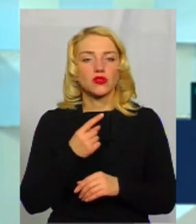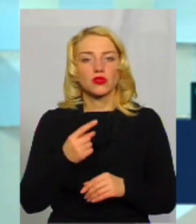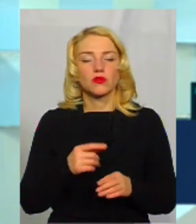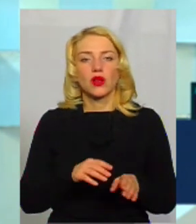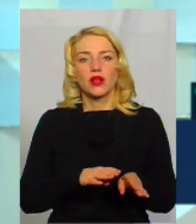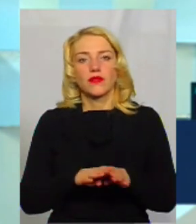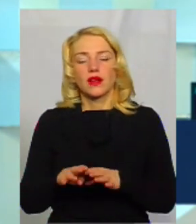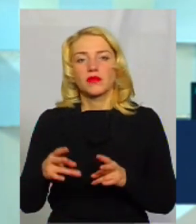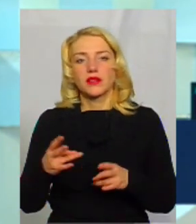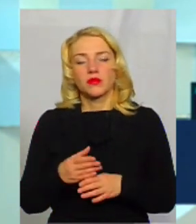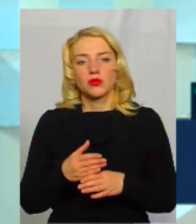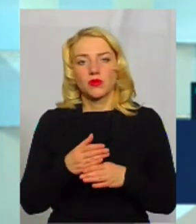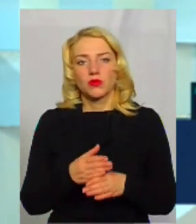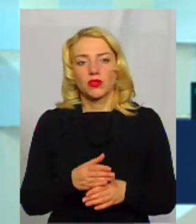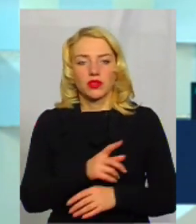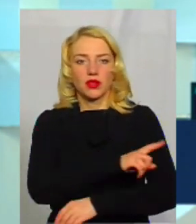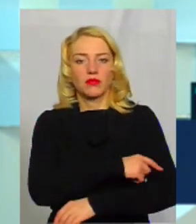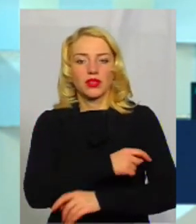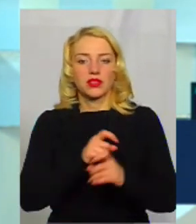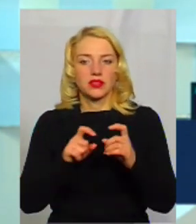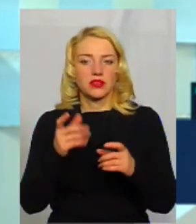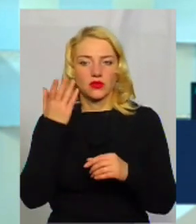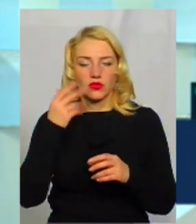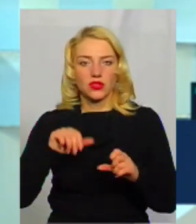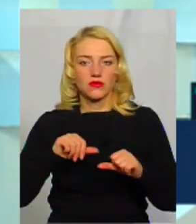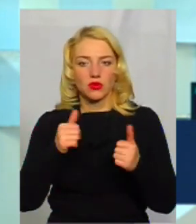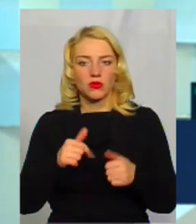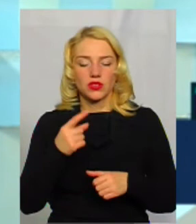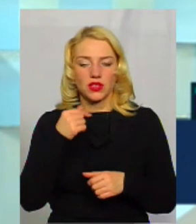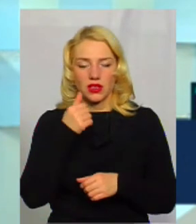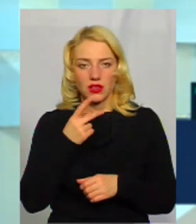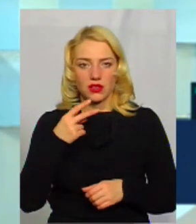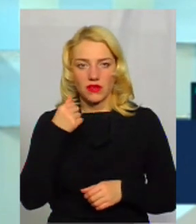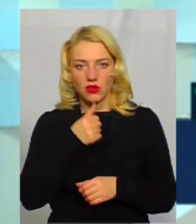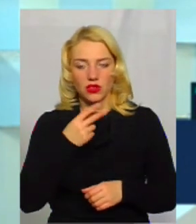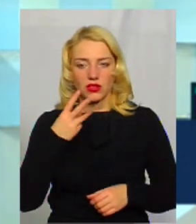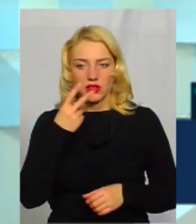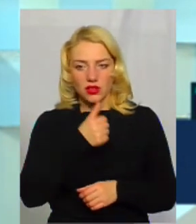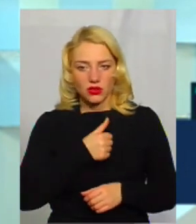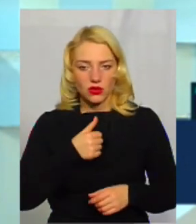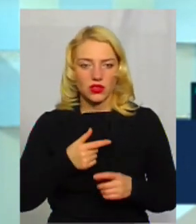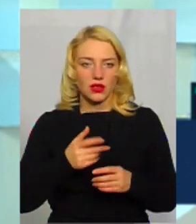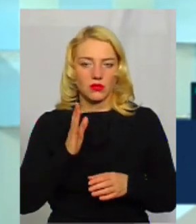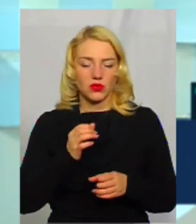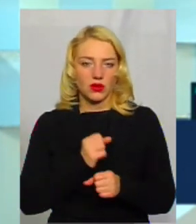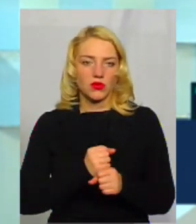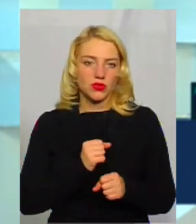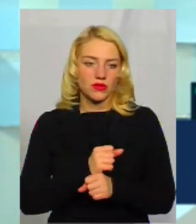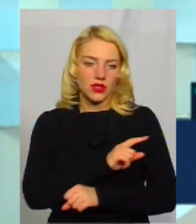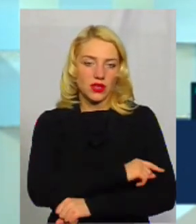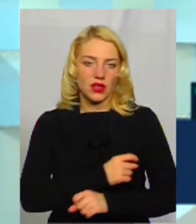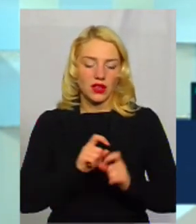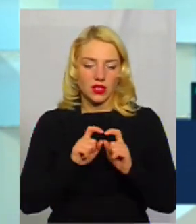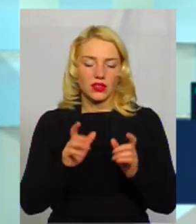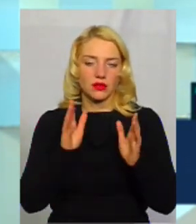етапі треба допомогти медицині. Коли сформуються за рік, два-три, буде напрацювання, лікарня буде,